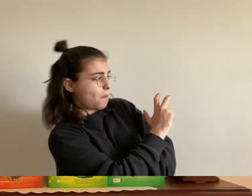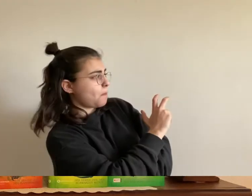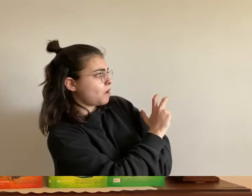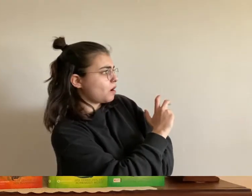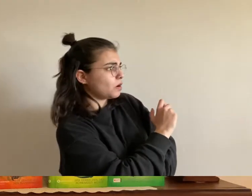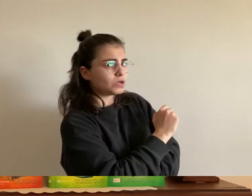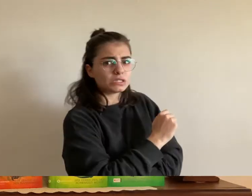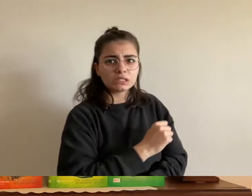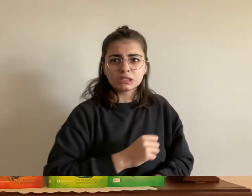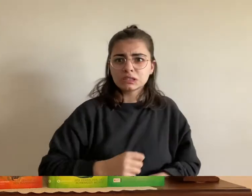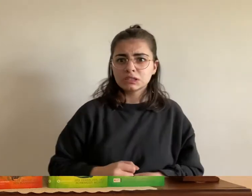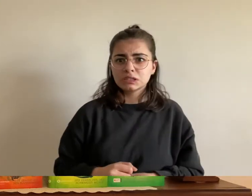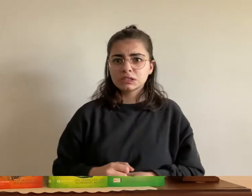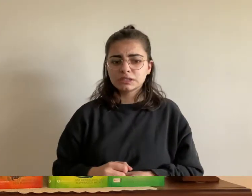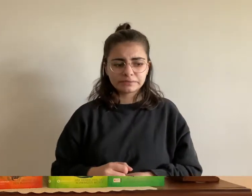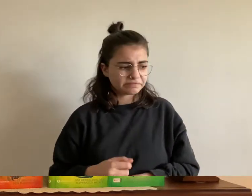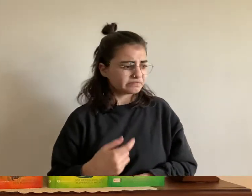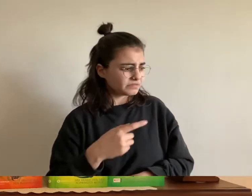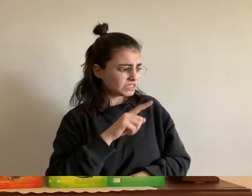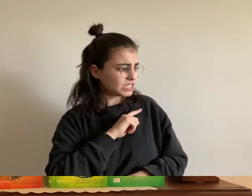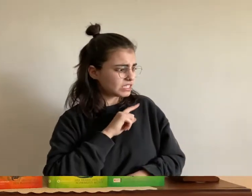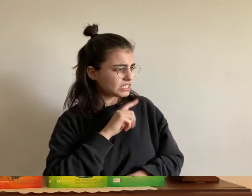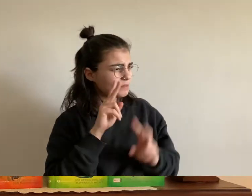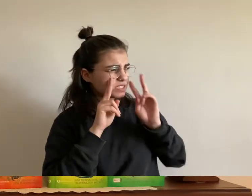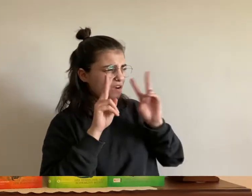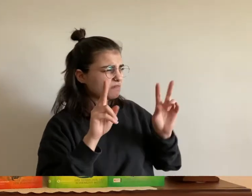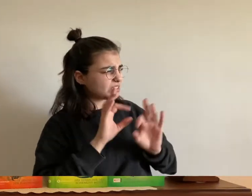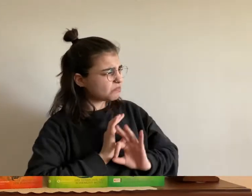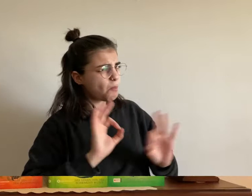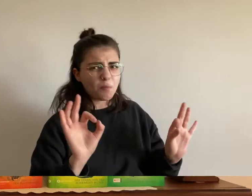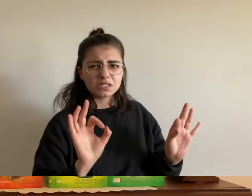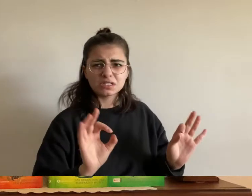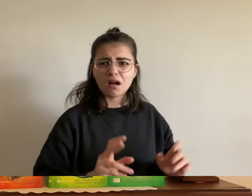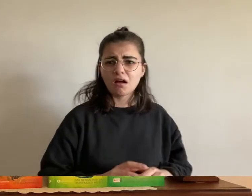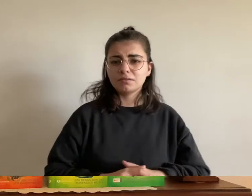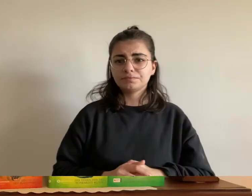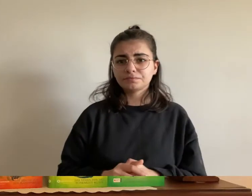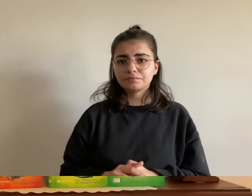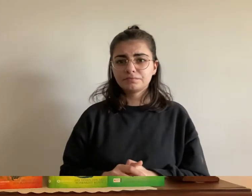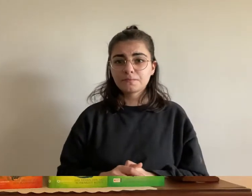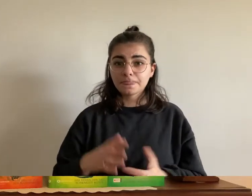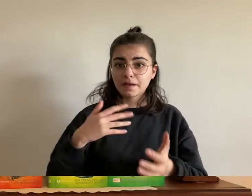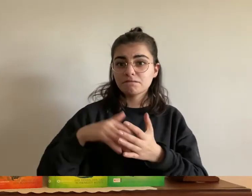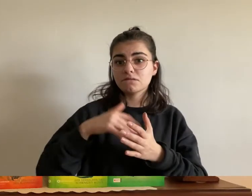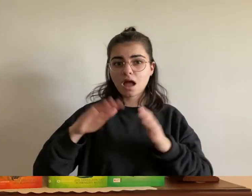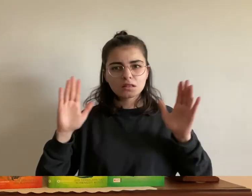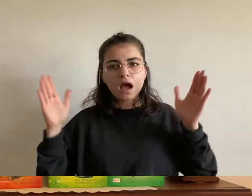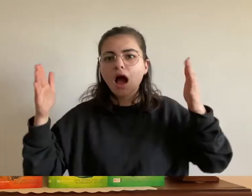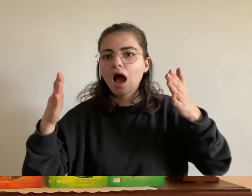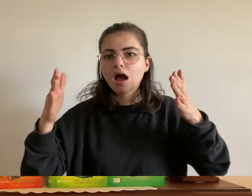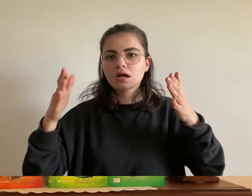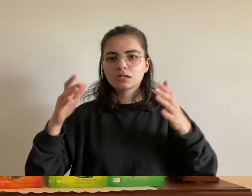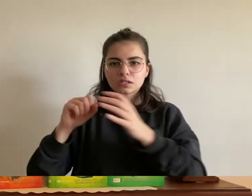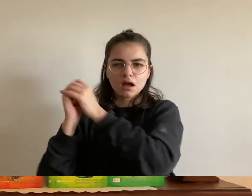auf den kampf doch gleichzeitig spürte eric wie er immer müder wurde der lange